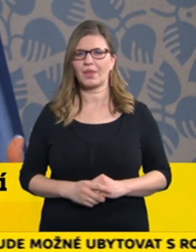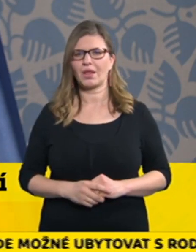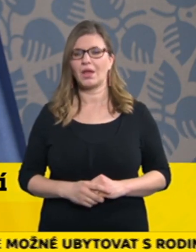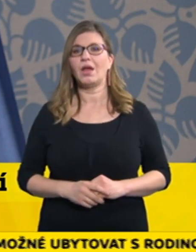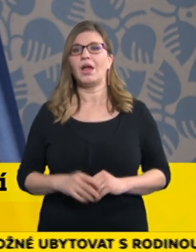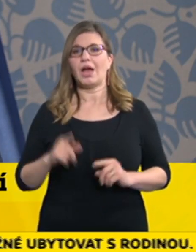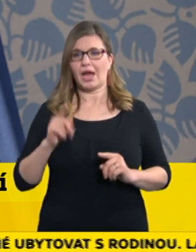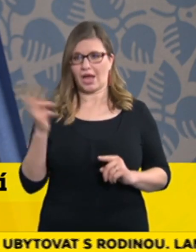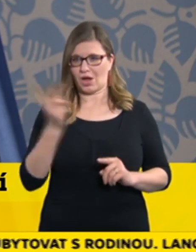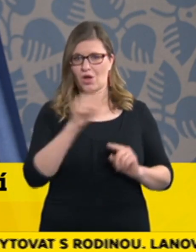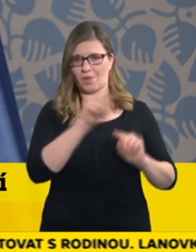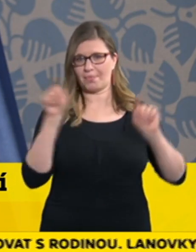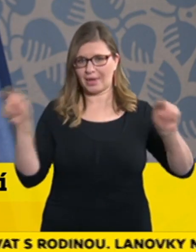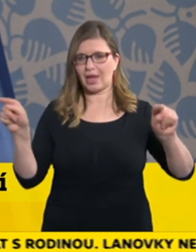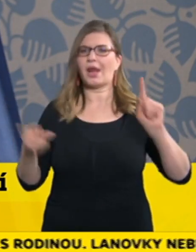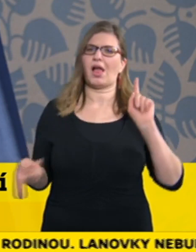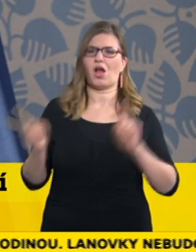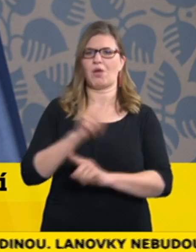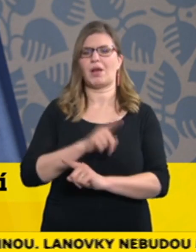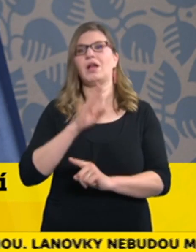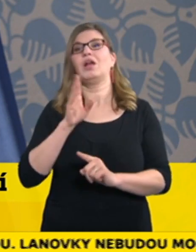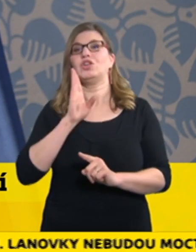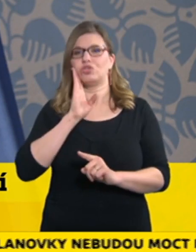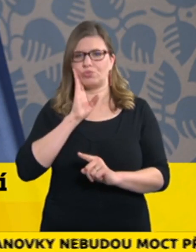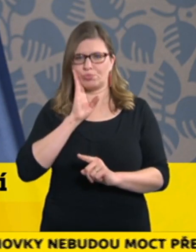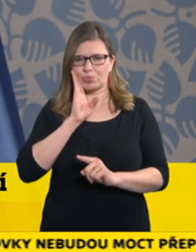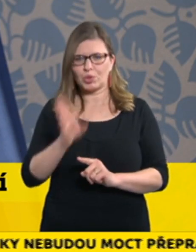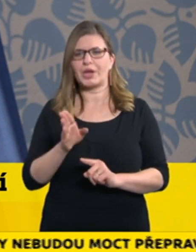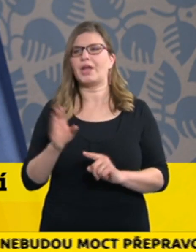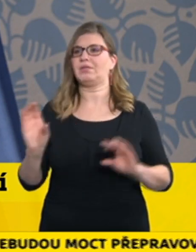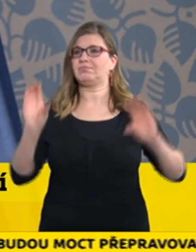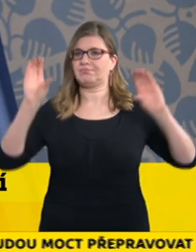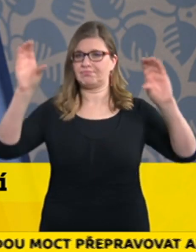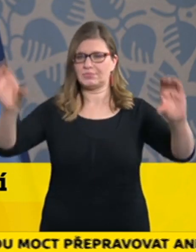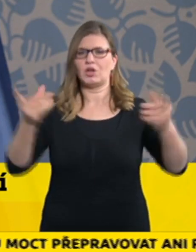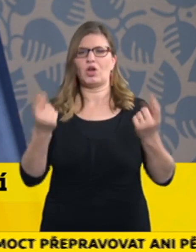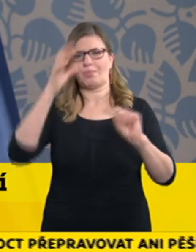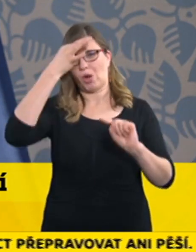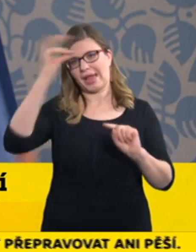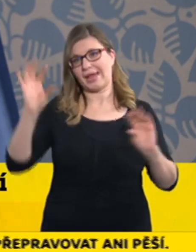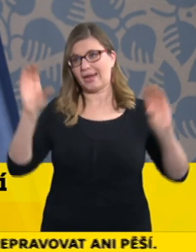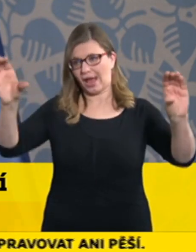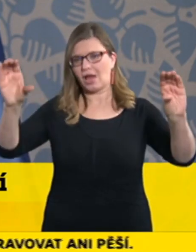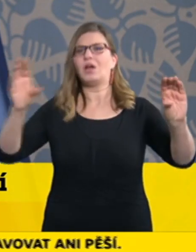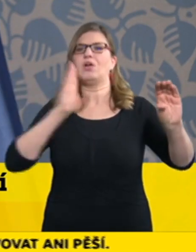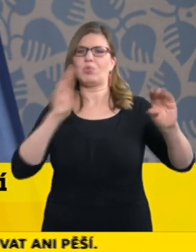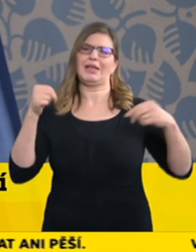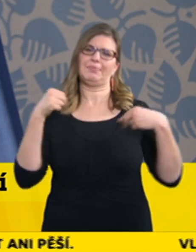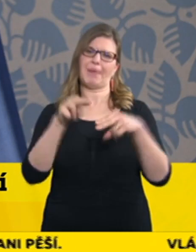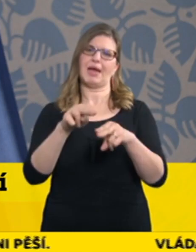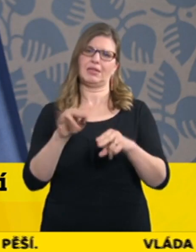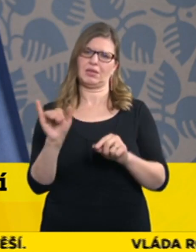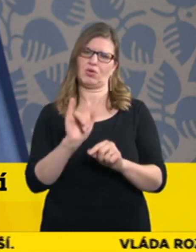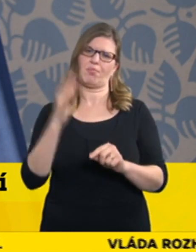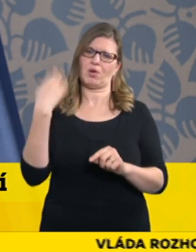poskytnou vakcíny od společnosti Moderna, takže v těch krajích bude moct pokračovat